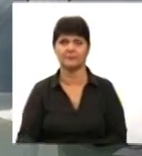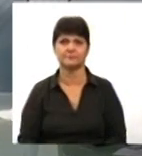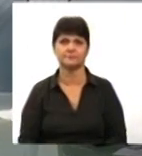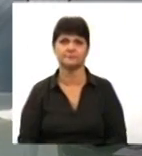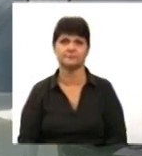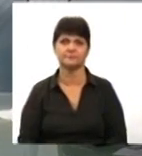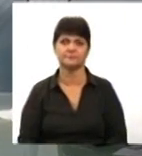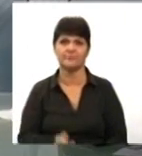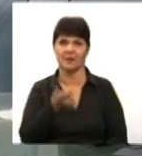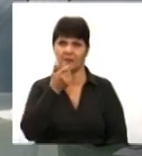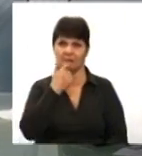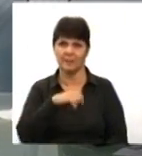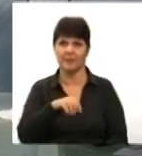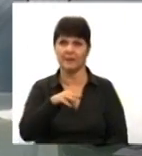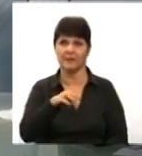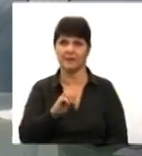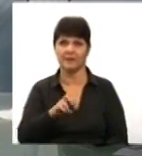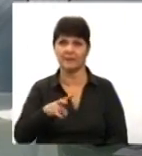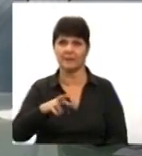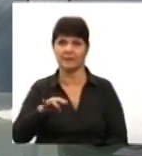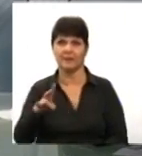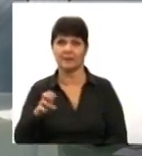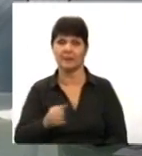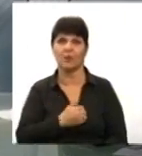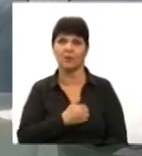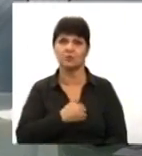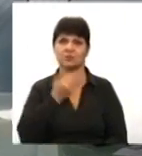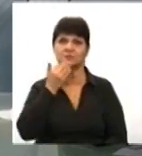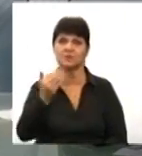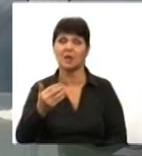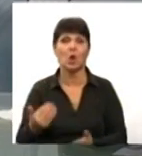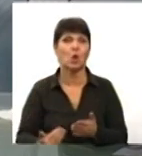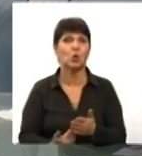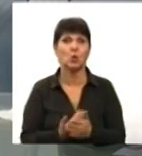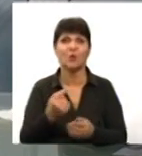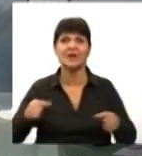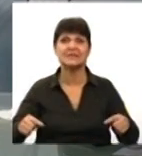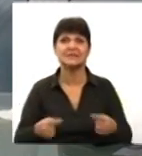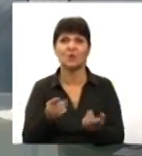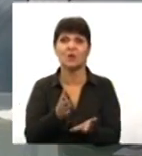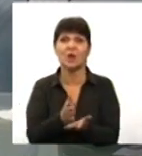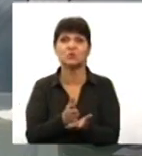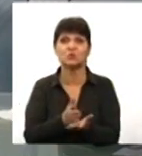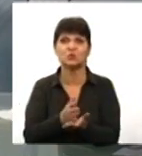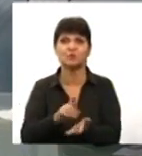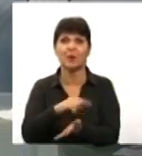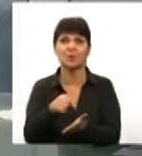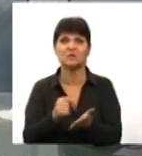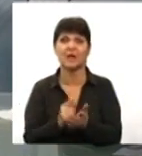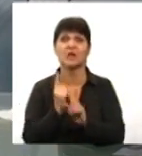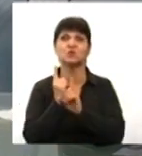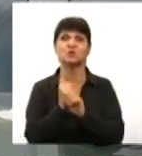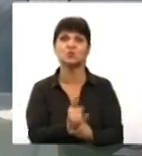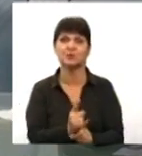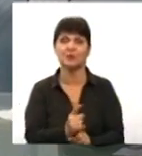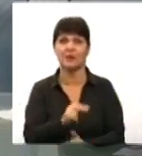Паняна, я ще хочу запитати у вас з приводу ось цієї новоствореної з 1 липня муніципальної служби з супроводу. Чи ви